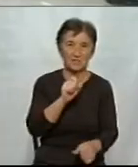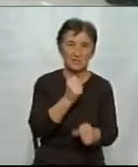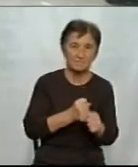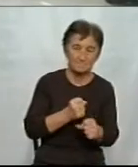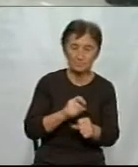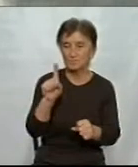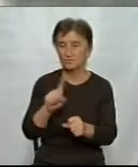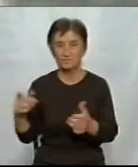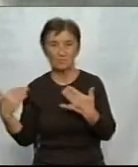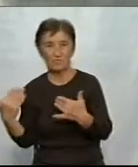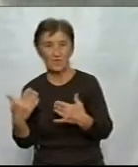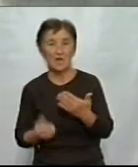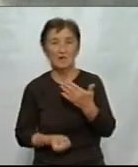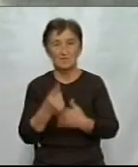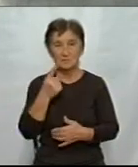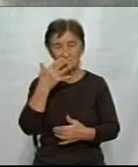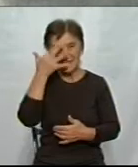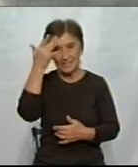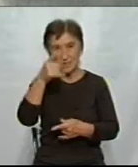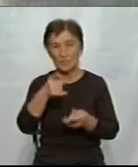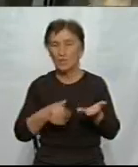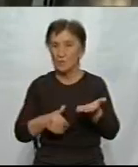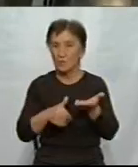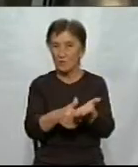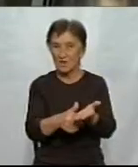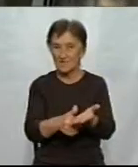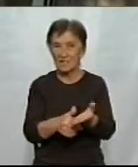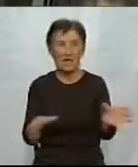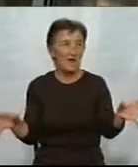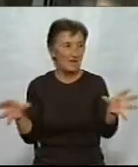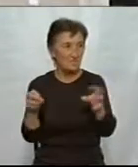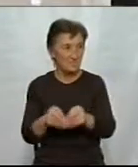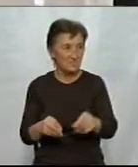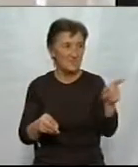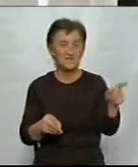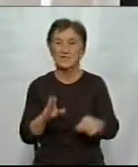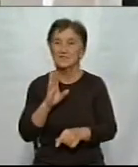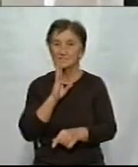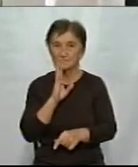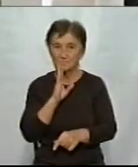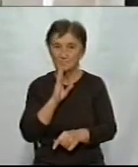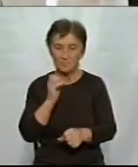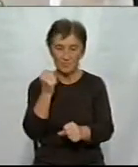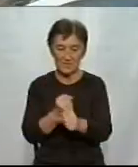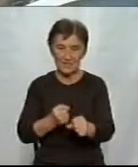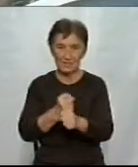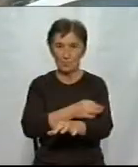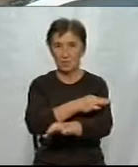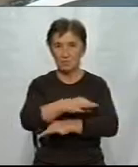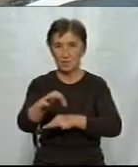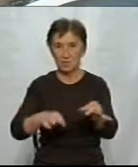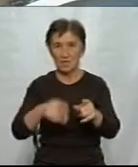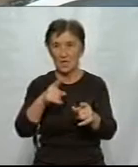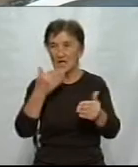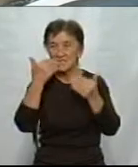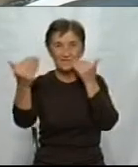Каже, під час лікування виникла ідея допомогти хворим на коронавірус. Разом з Оксаною Компанієць та Анною Макадою розробили проєкт. Звернулися